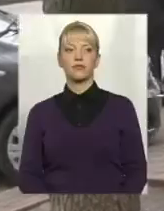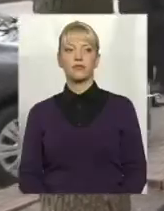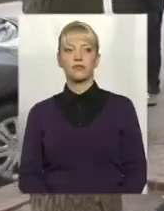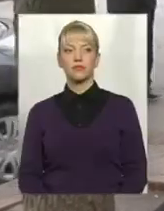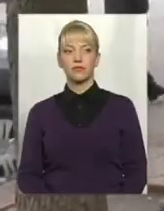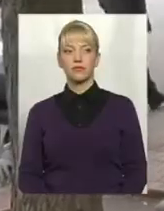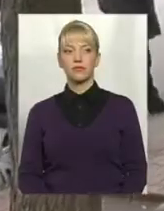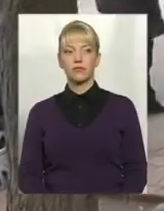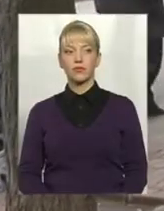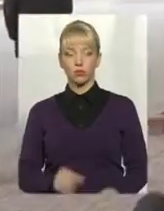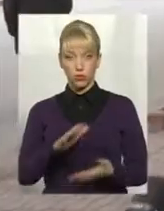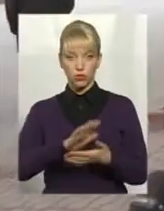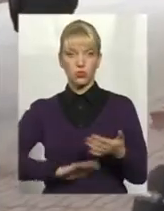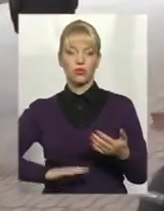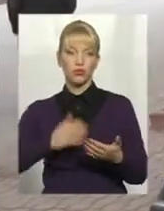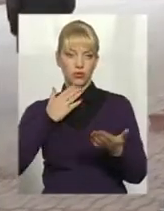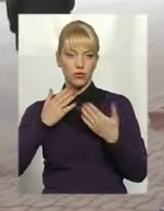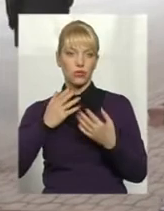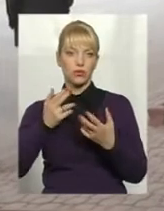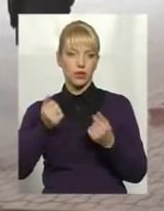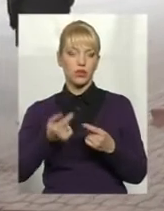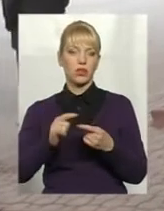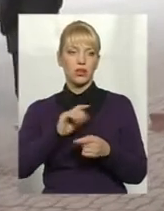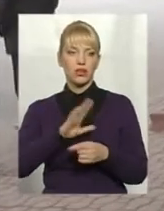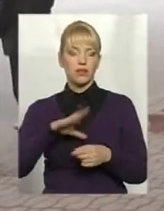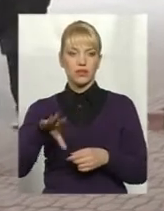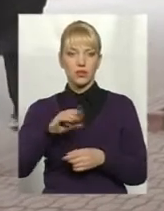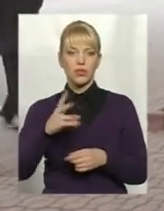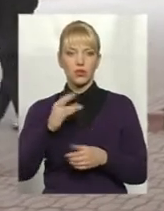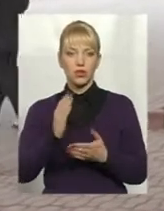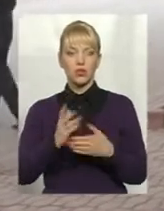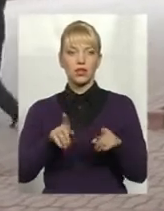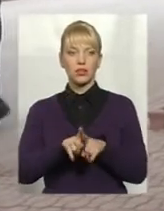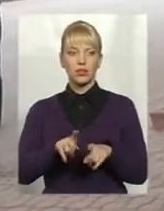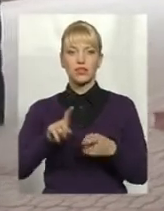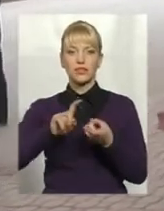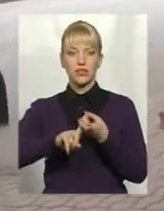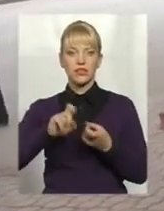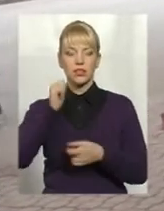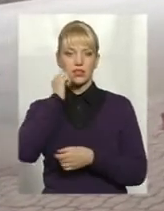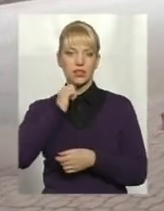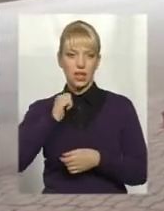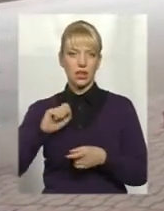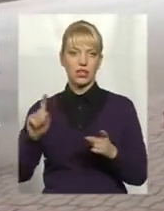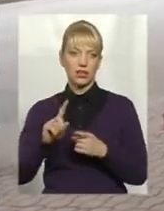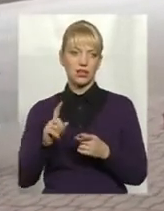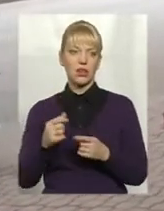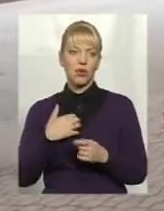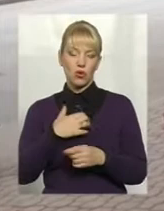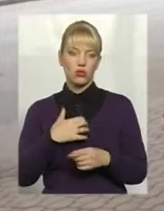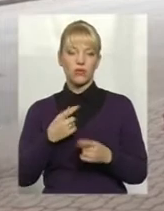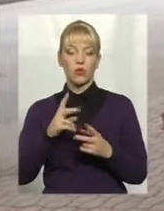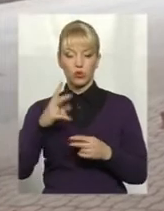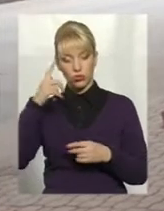Звісно, продовжують, а чого ж не продовжують? Не всі, але є такі зв'язки такі старі і все остально, основні позиції. А хто